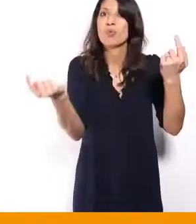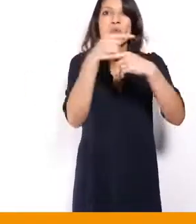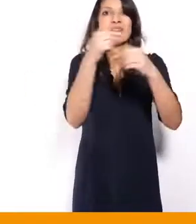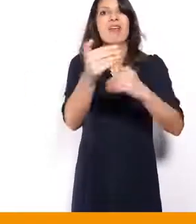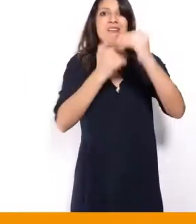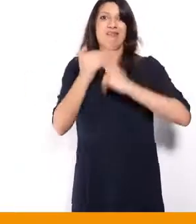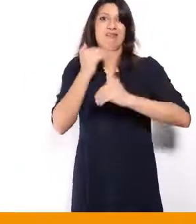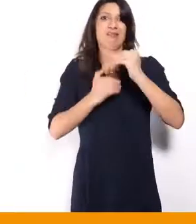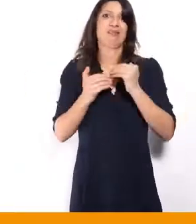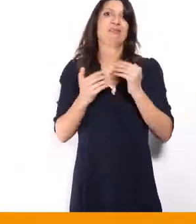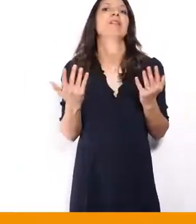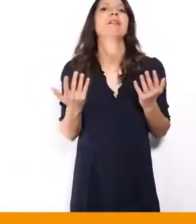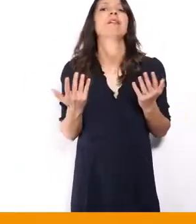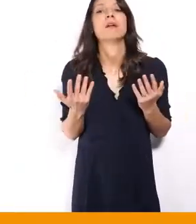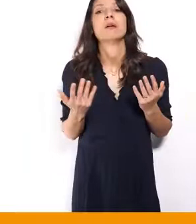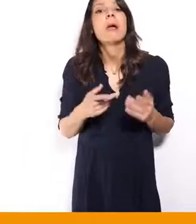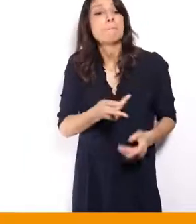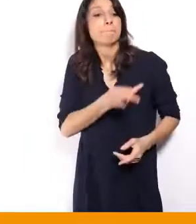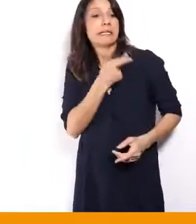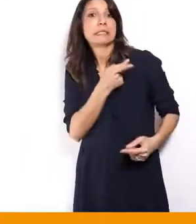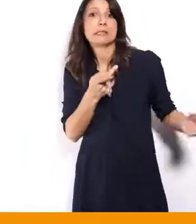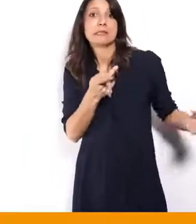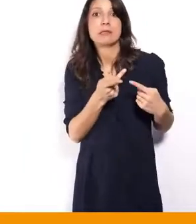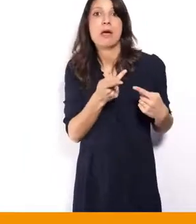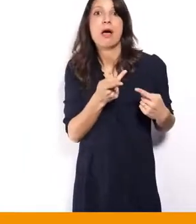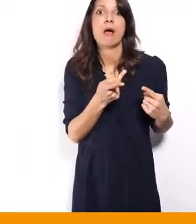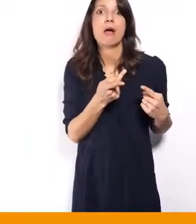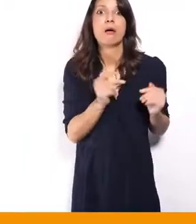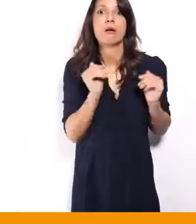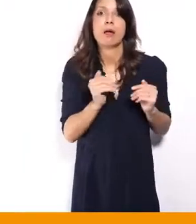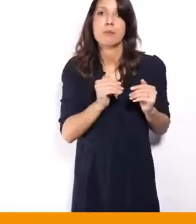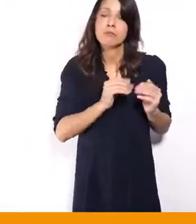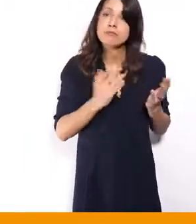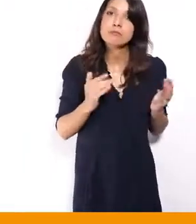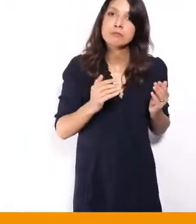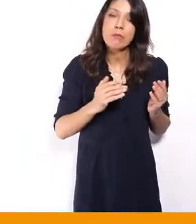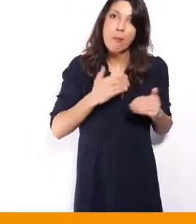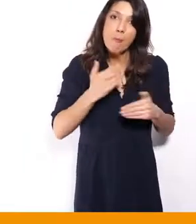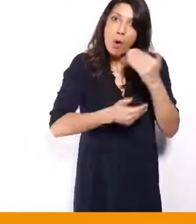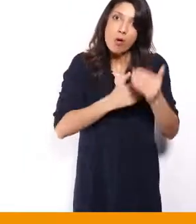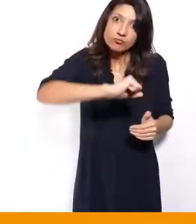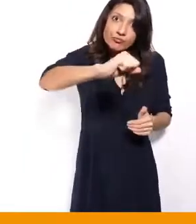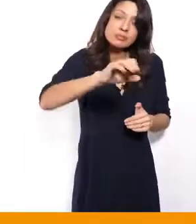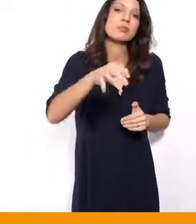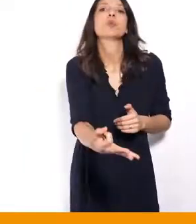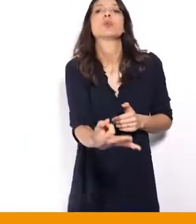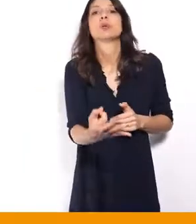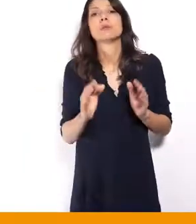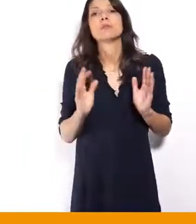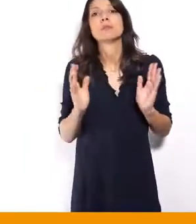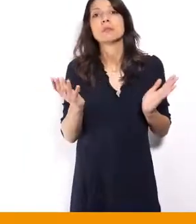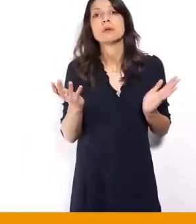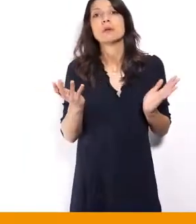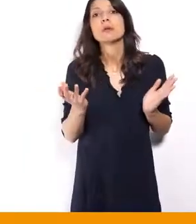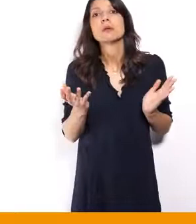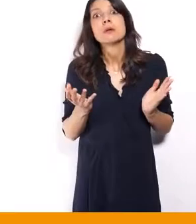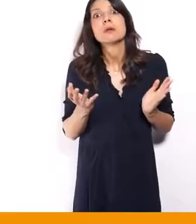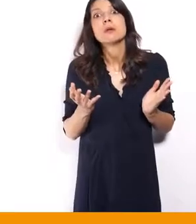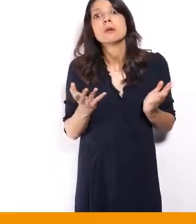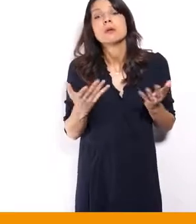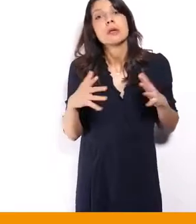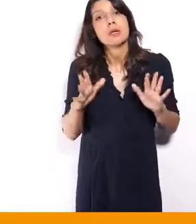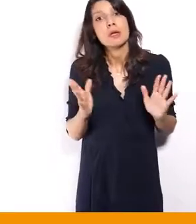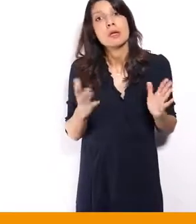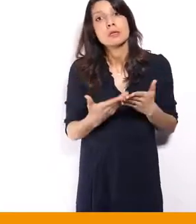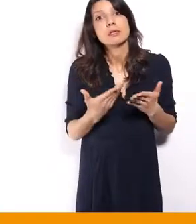de reculer. Je pense que la médecine à deux vitesses, elle est vraiment en train de s'installer. Ça se cristallise. Et je pense